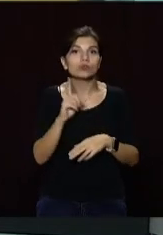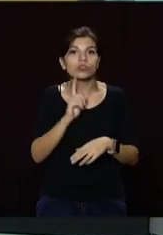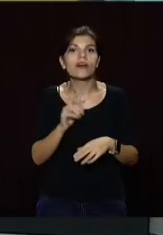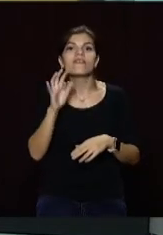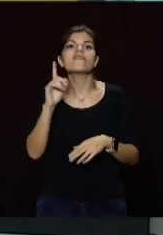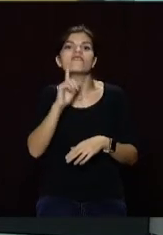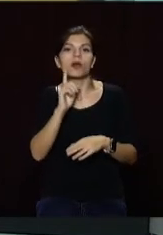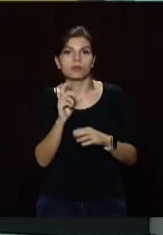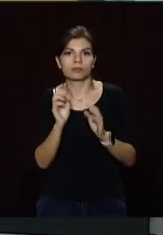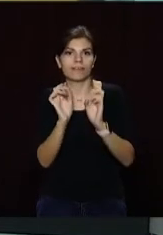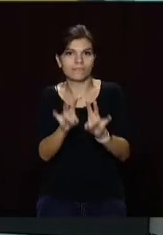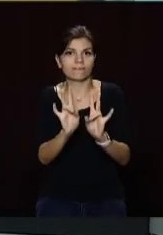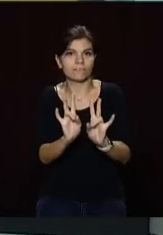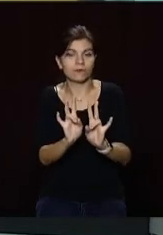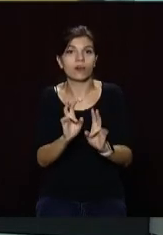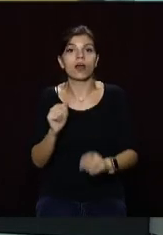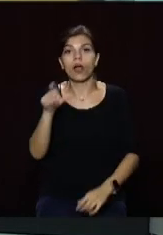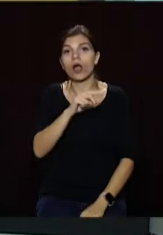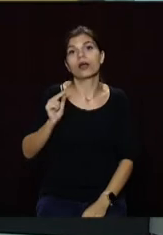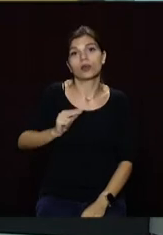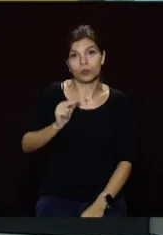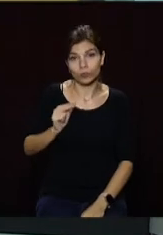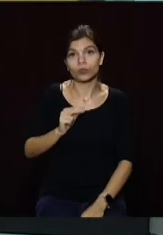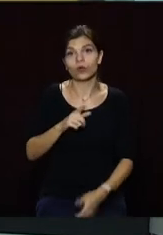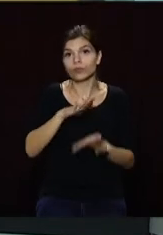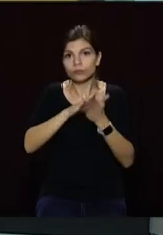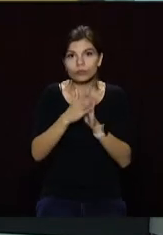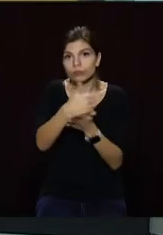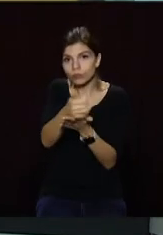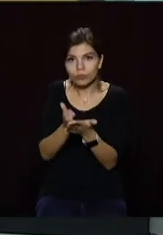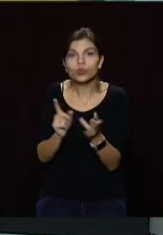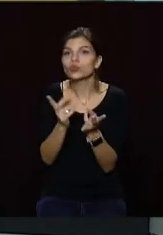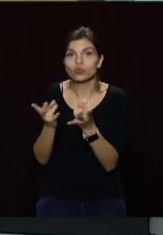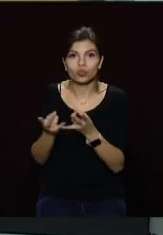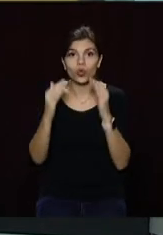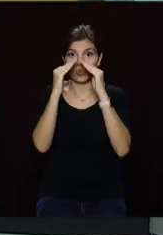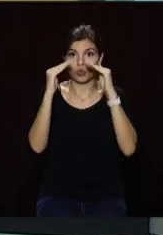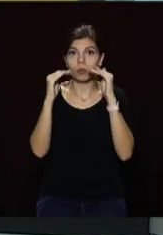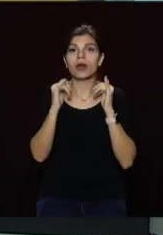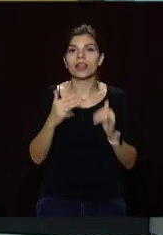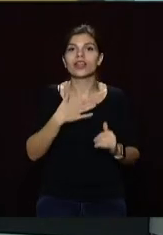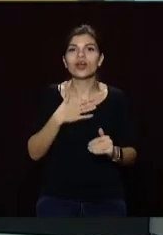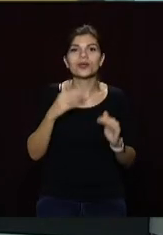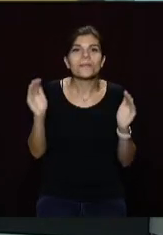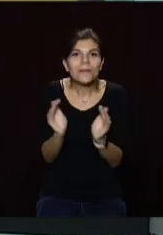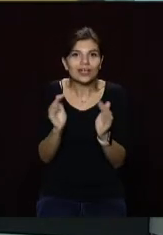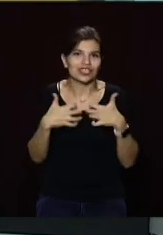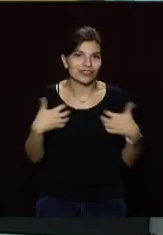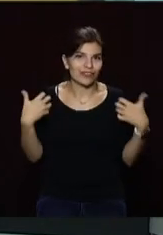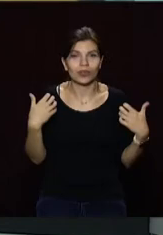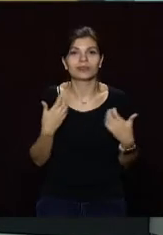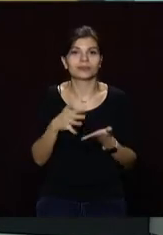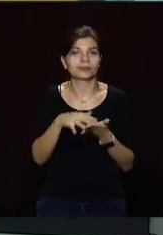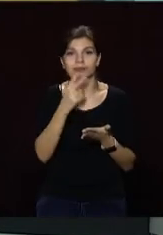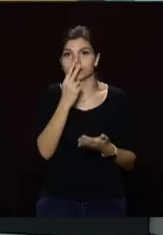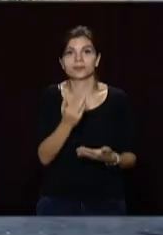перебування. А персонал притулку – належні умови для роботи. Хроновий будинок для братів наших менших – далі в сюжеті.